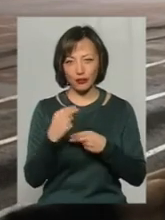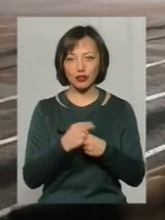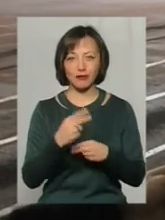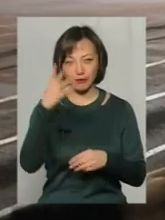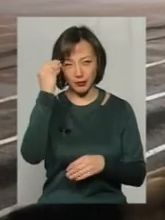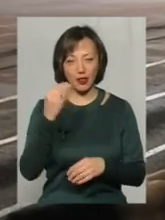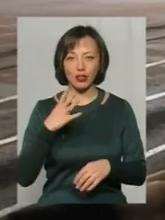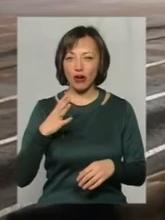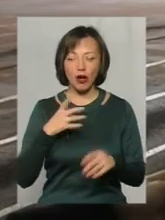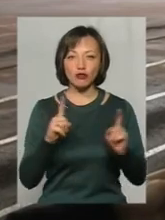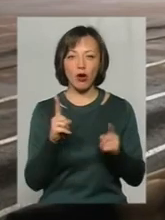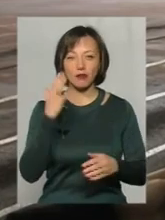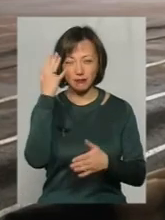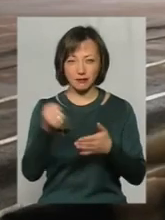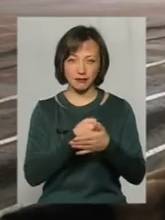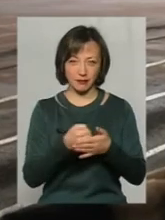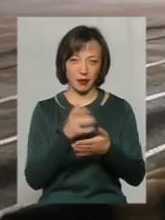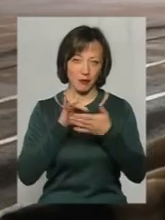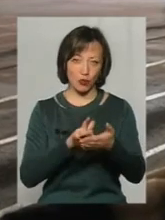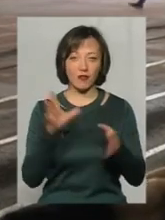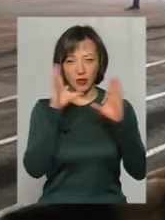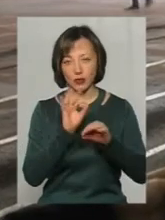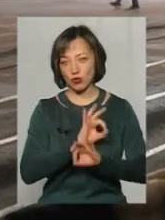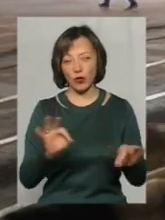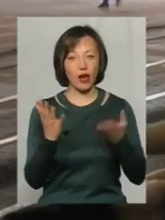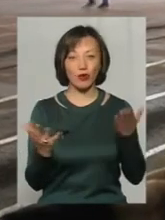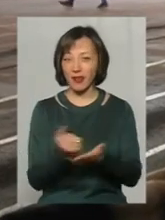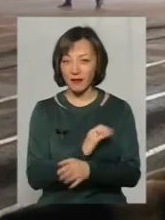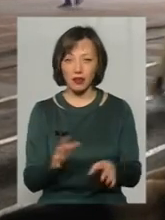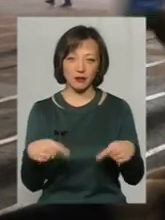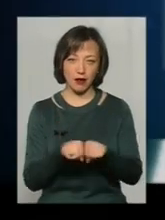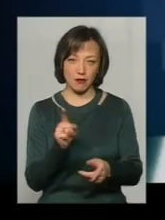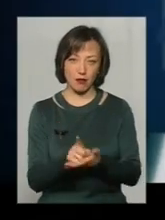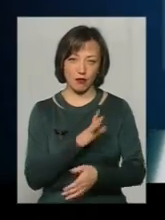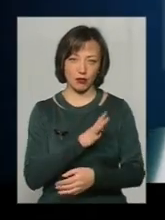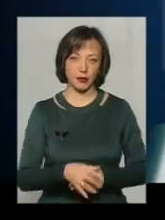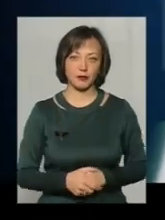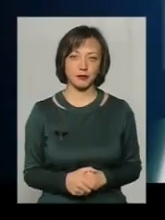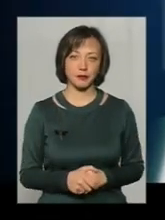просто ставити мету, йти до неї. Вдасться чудово, не вдасться, значить так мало буде.